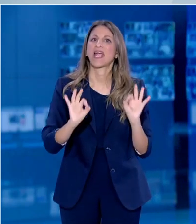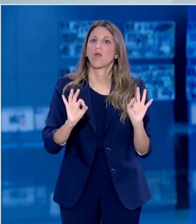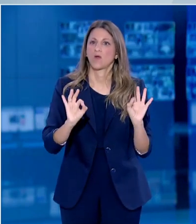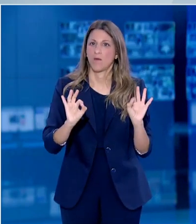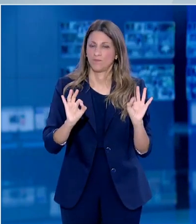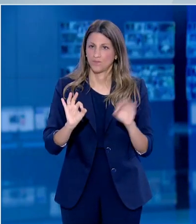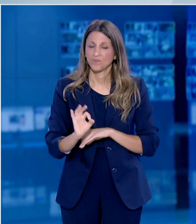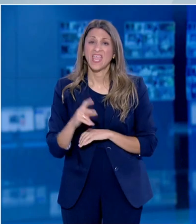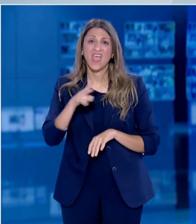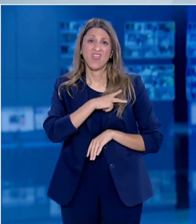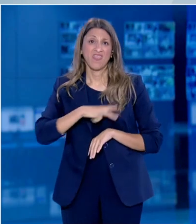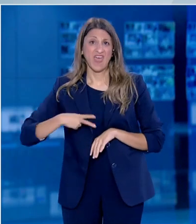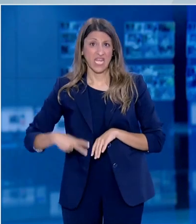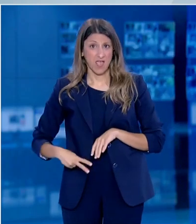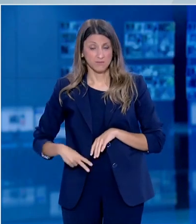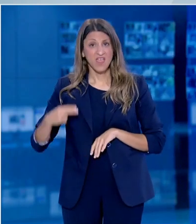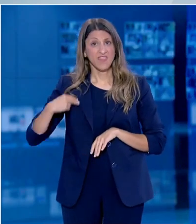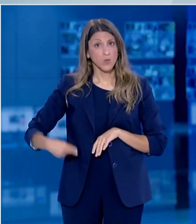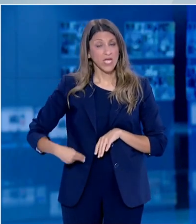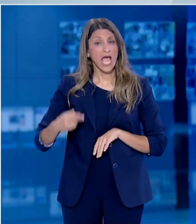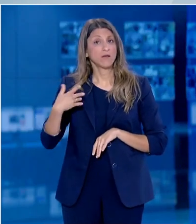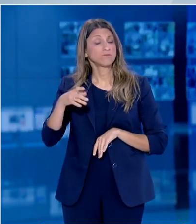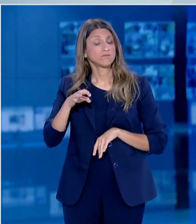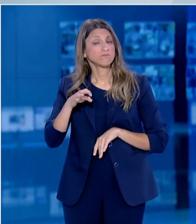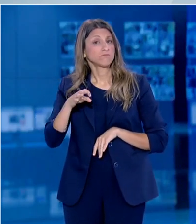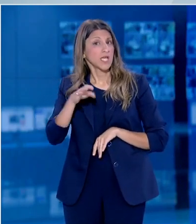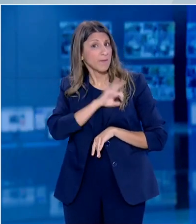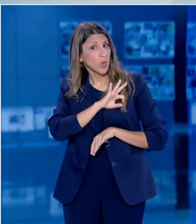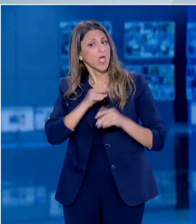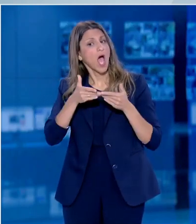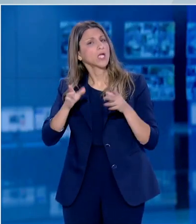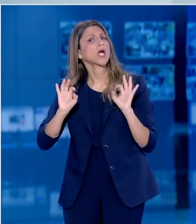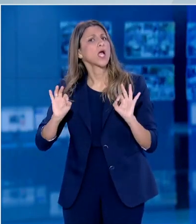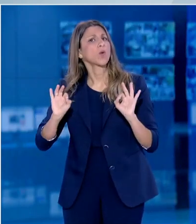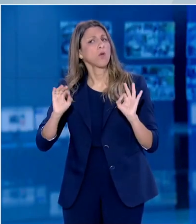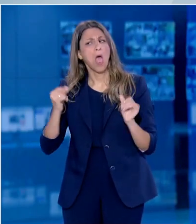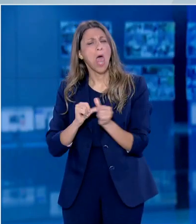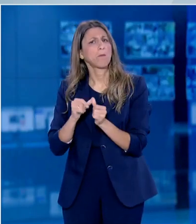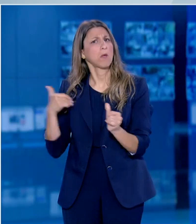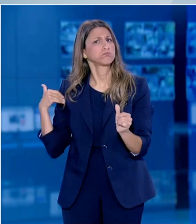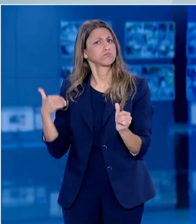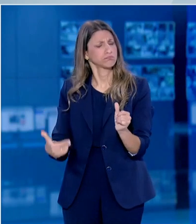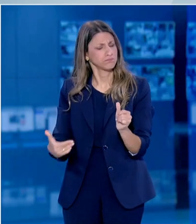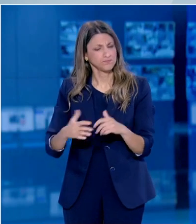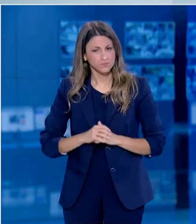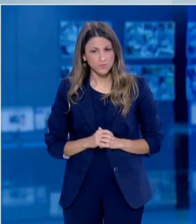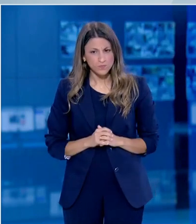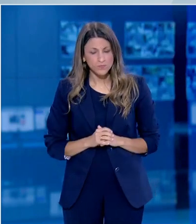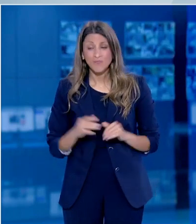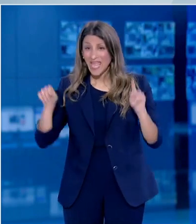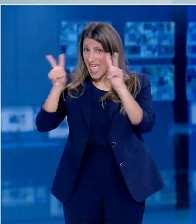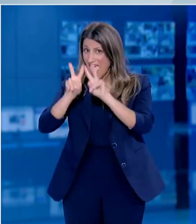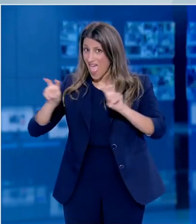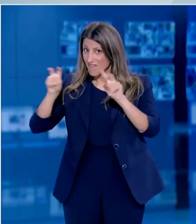τα νηπιαγωγεία και τα δημοτικά είναι ανοιχτά περίπου ένα μήνα τώρα. Πρόσφατες δημοσκοπίσεις σε πολλές χώρες του κόσμου εκφράζουν την